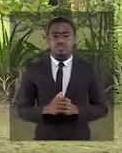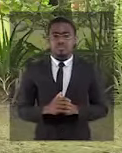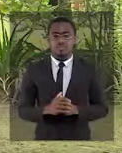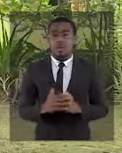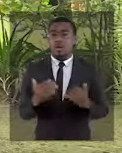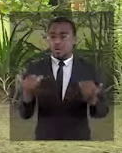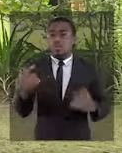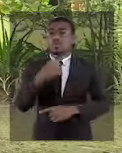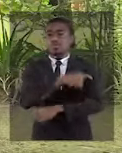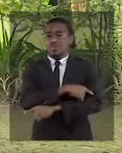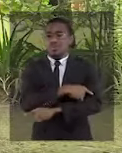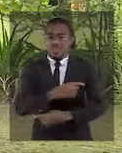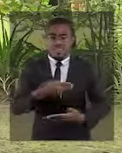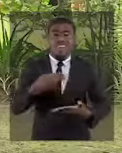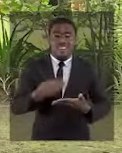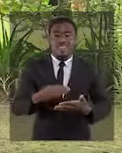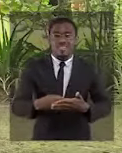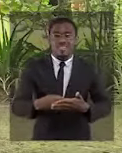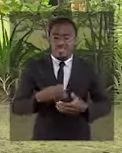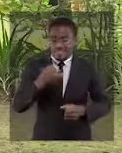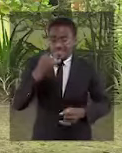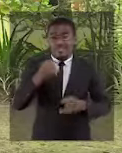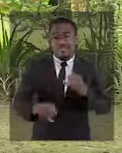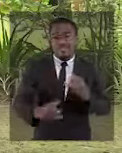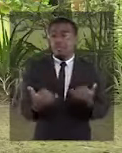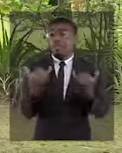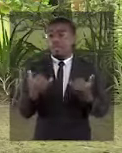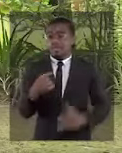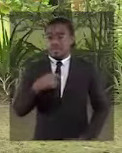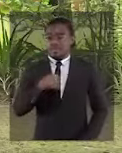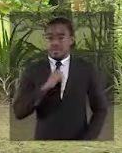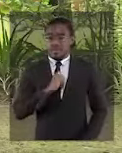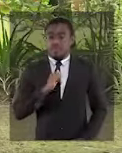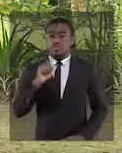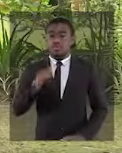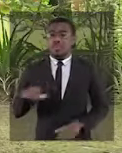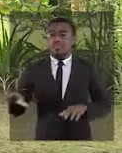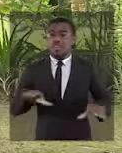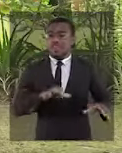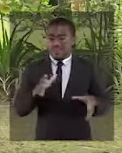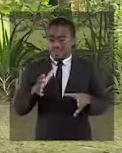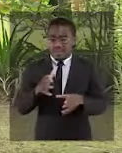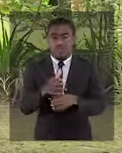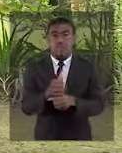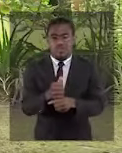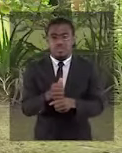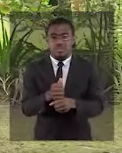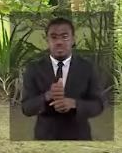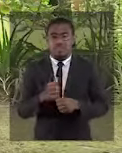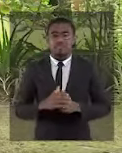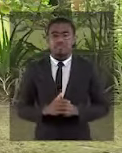ce fonds étant arrivé à son terme, l'heure est venue pour moi de vous en faire un bilan.